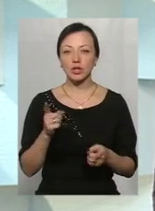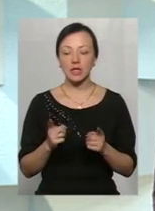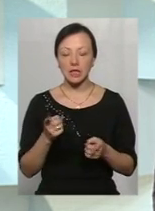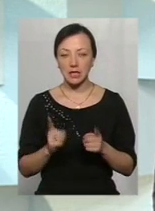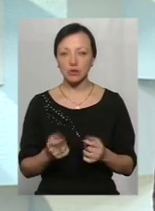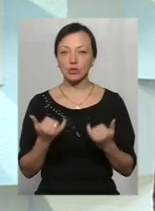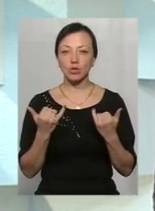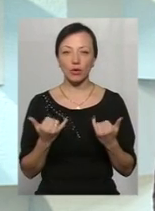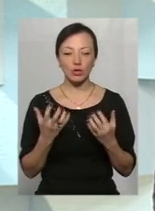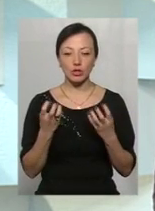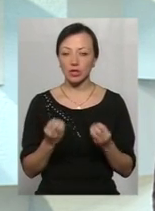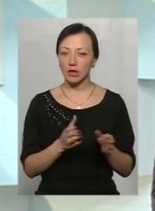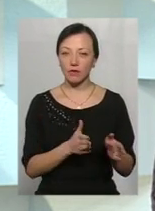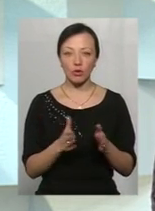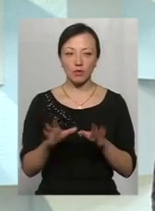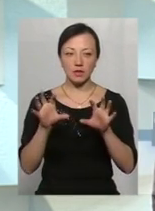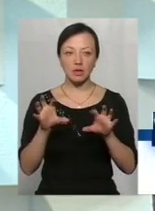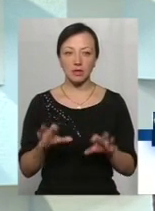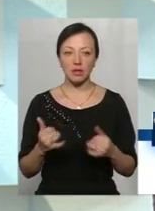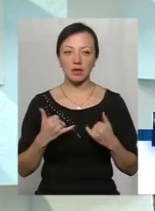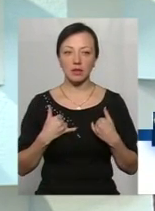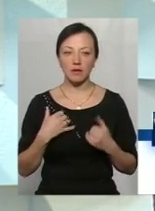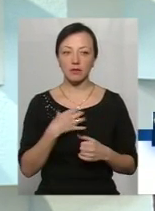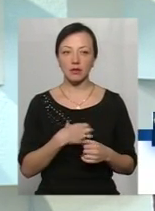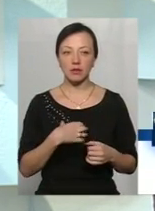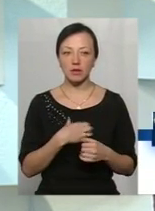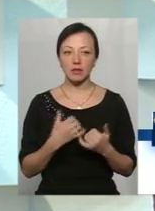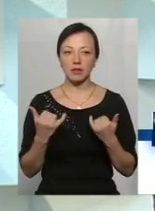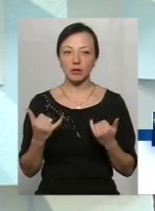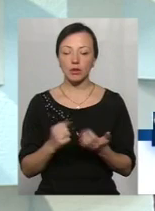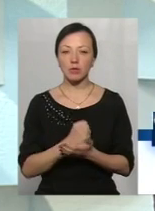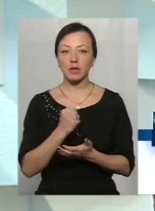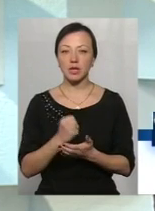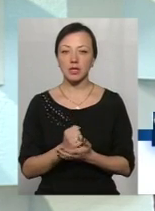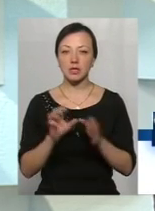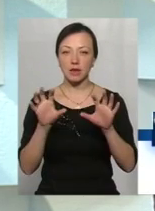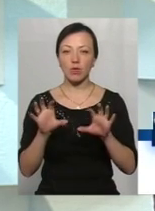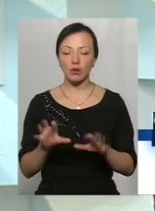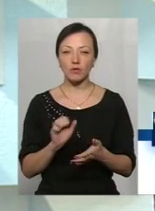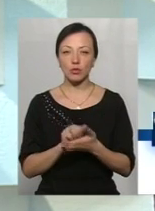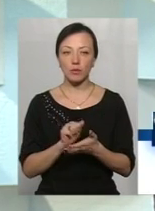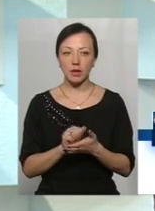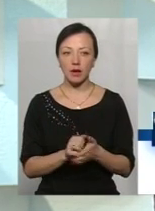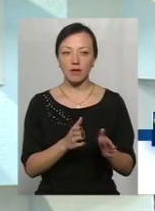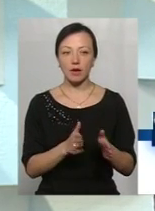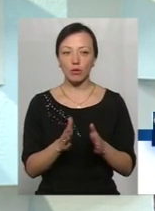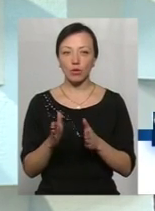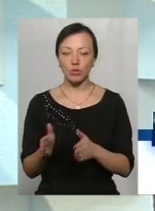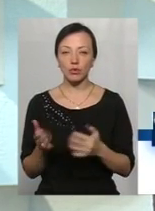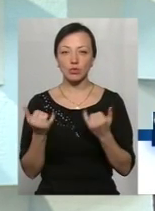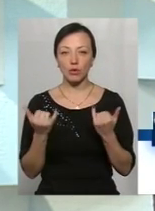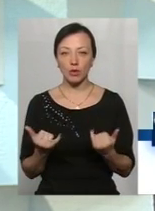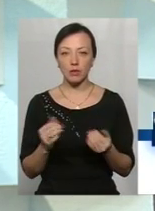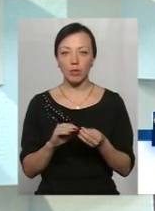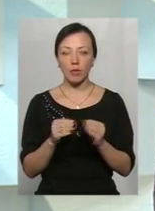сьогодні ще не вирегулювано законодавство. І для нас надзвичайно важливо сьогодні прийняття отих законодавчих актів, які врегулюють сьогодні